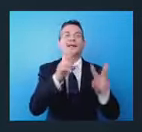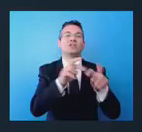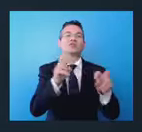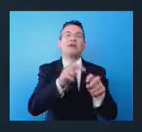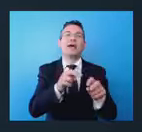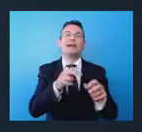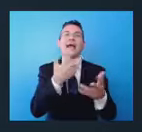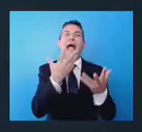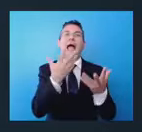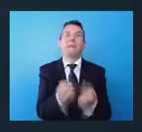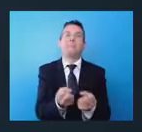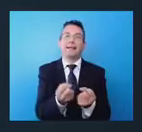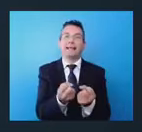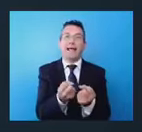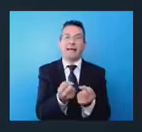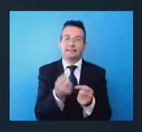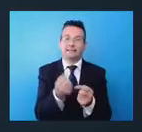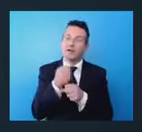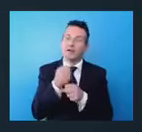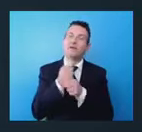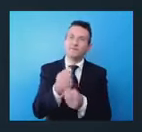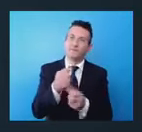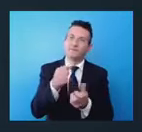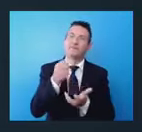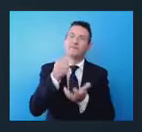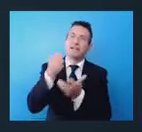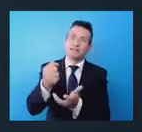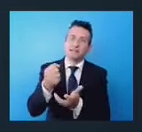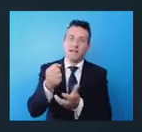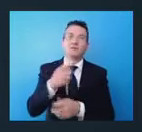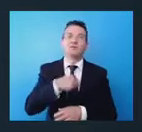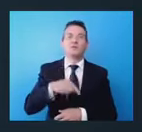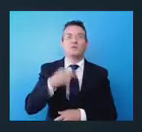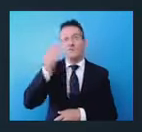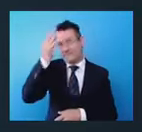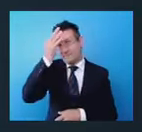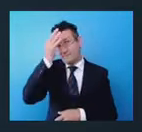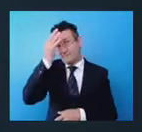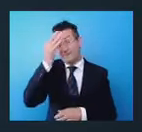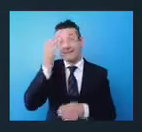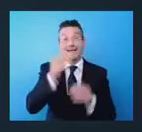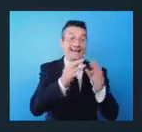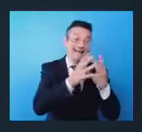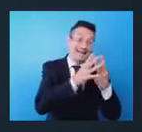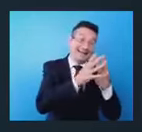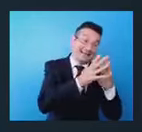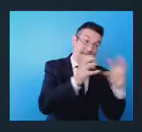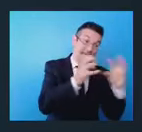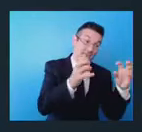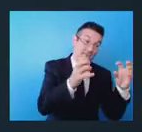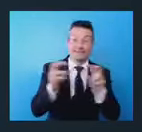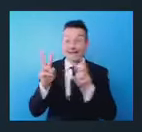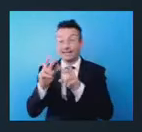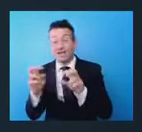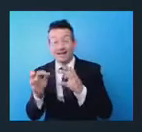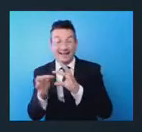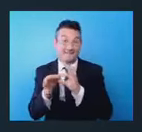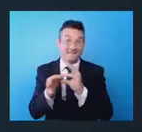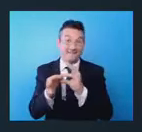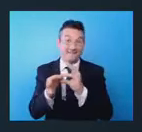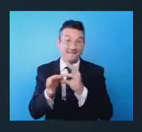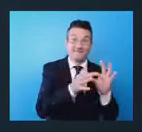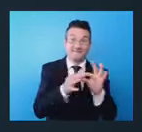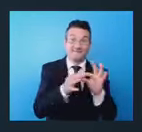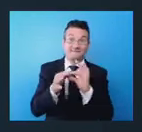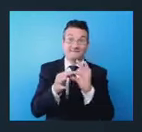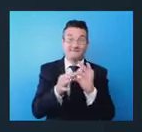ossessione, il collegamento strategico tra ricerca e impresa, partendo da una consapevolezza e da una criticità. La